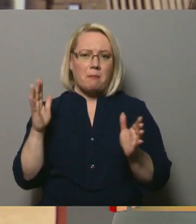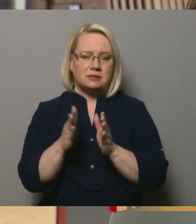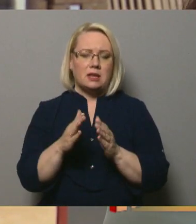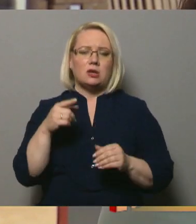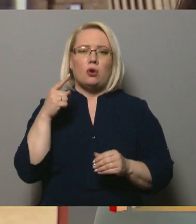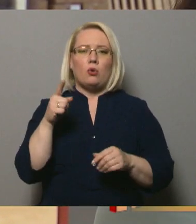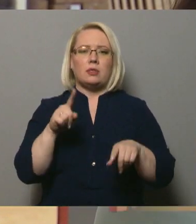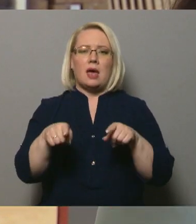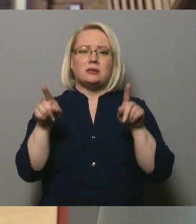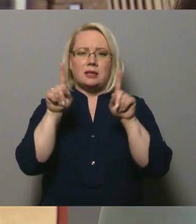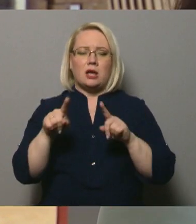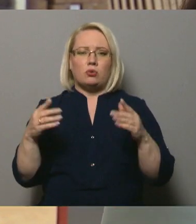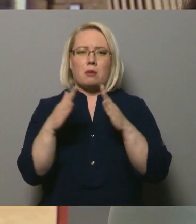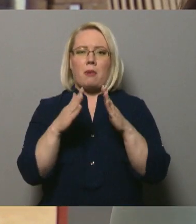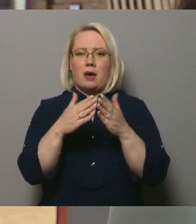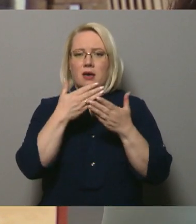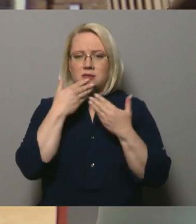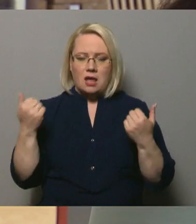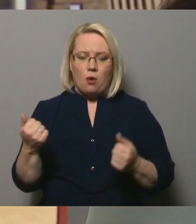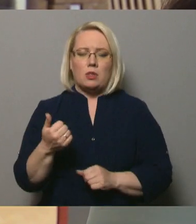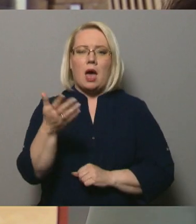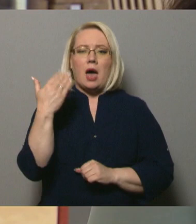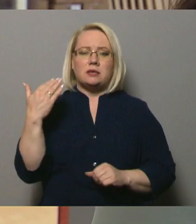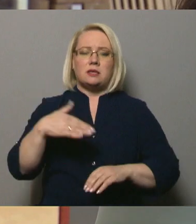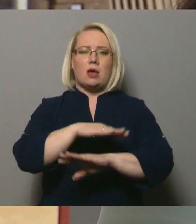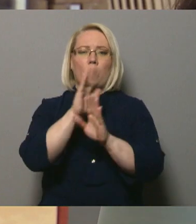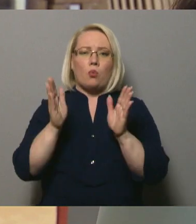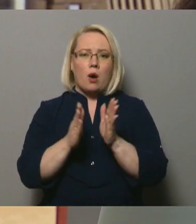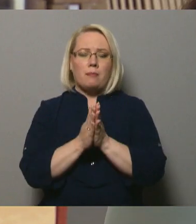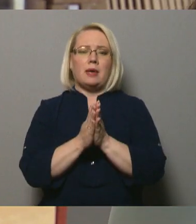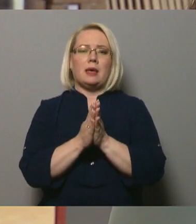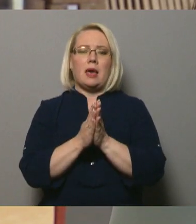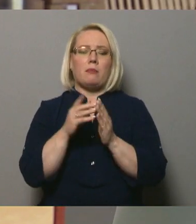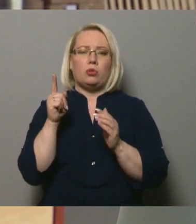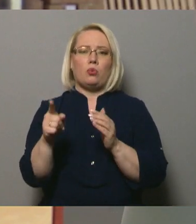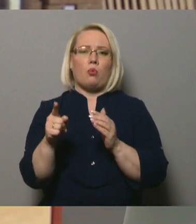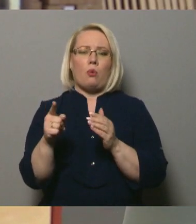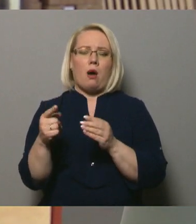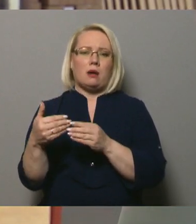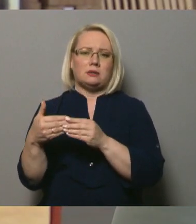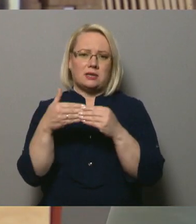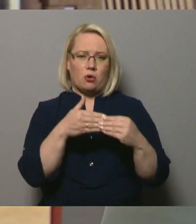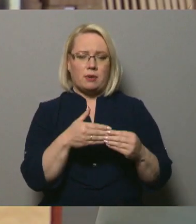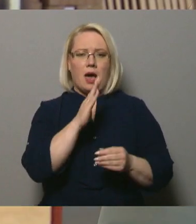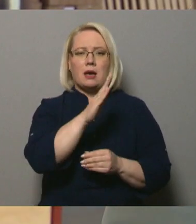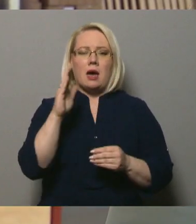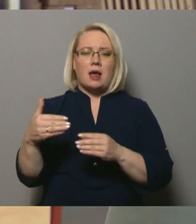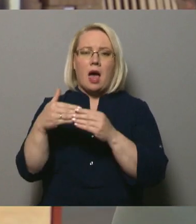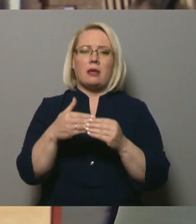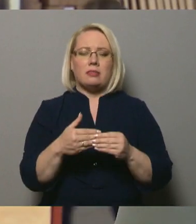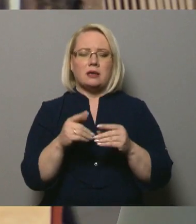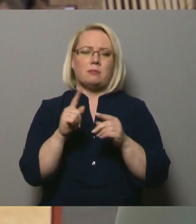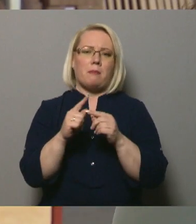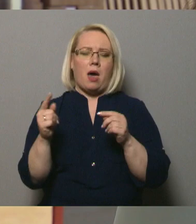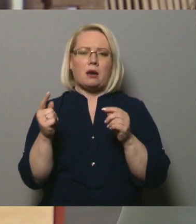neatrodas, kuras mēs aicinām, teiksim, mums visiem kopīgiem spēkiem sarūpēt. Ja katrs atnesta pa vienai makaronu